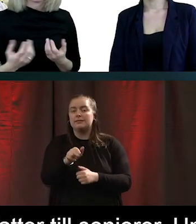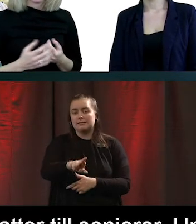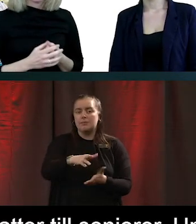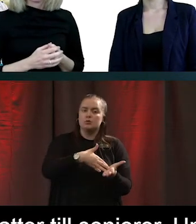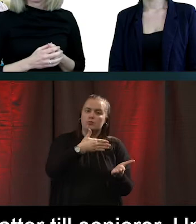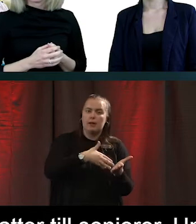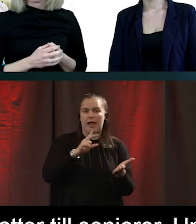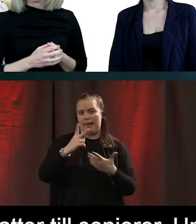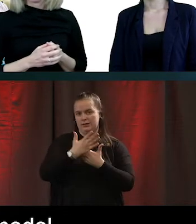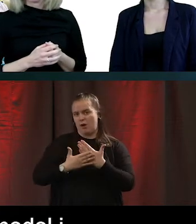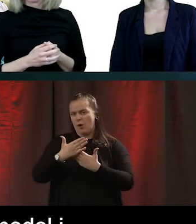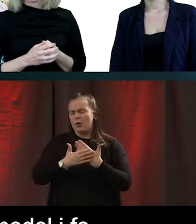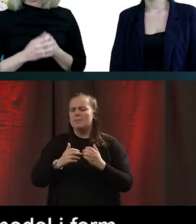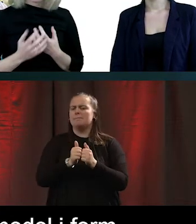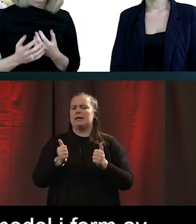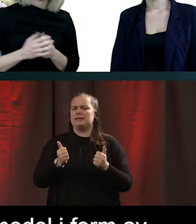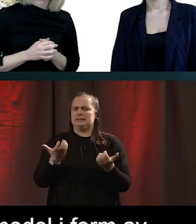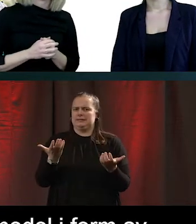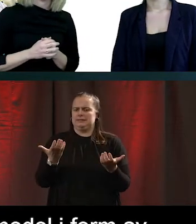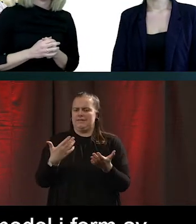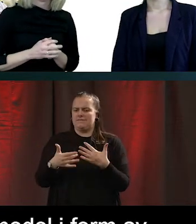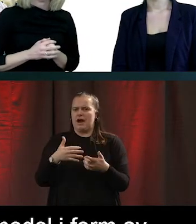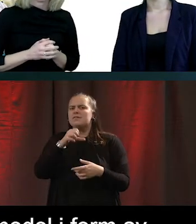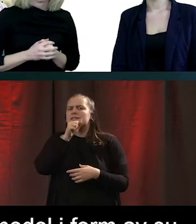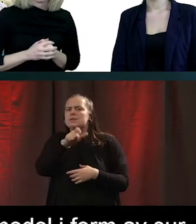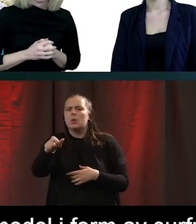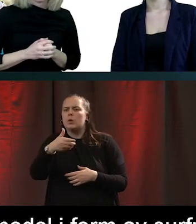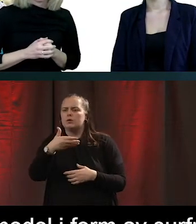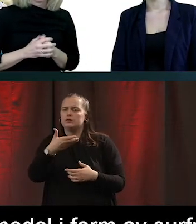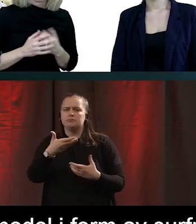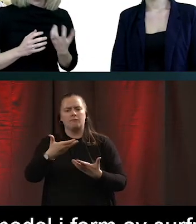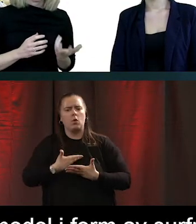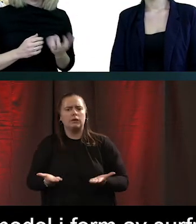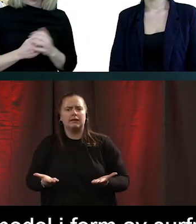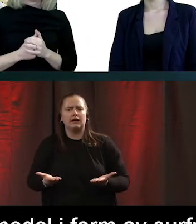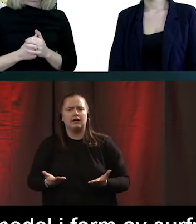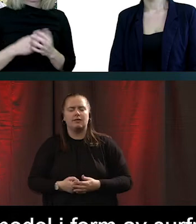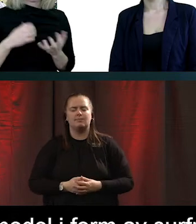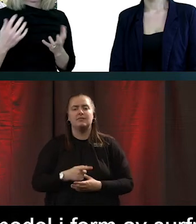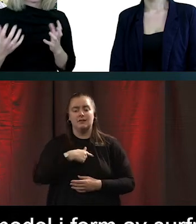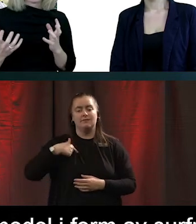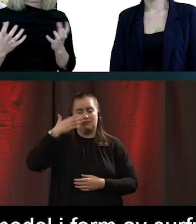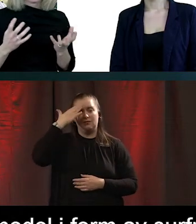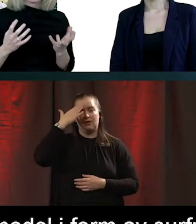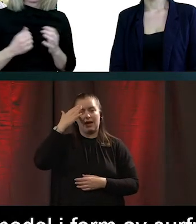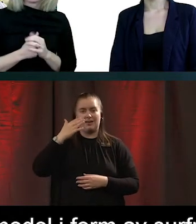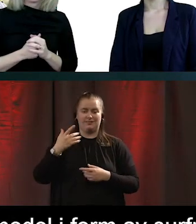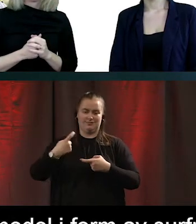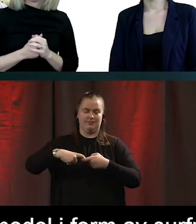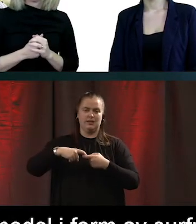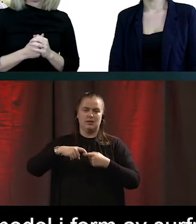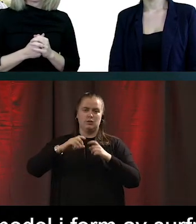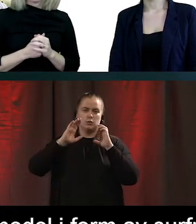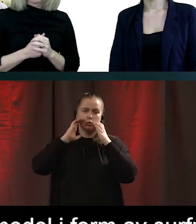datorer. Och då är frågan varför har inte seniorer rätt till det? Vi vet ju utifrån socioekonomiska situationer en